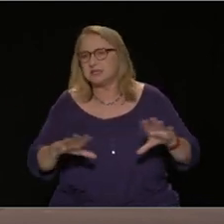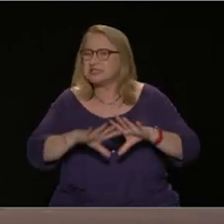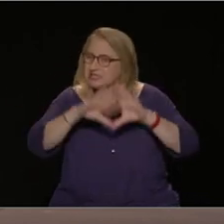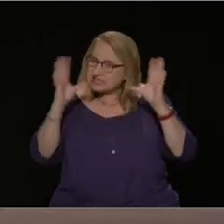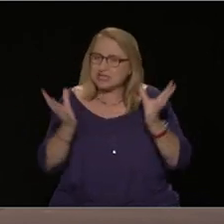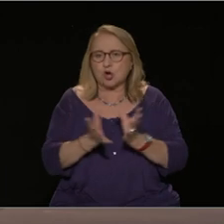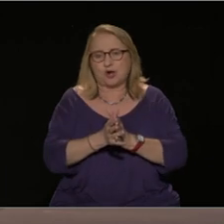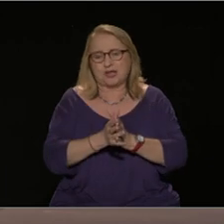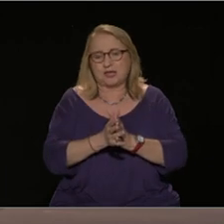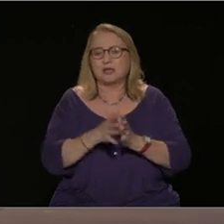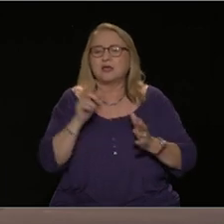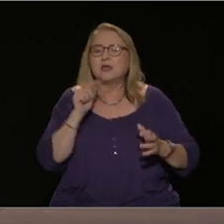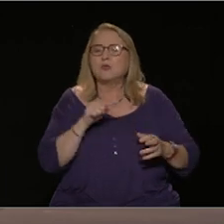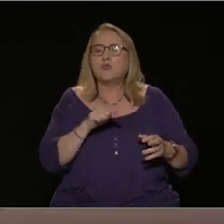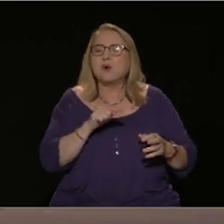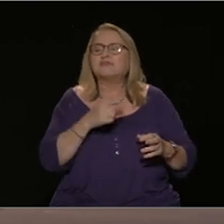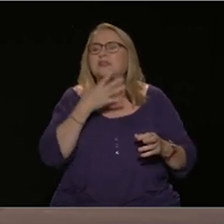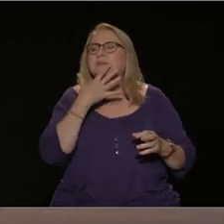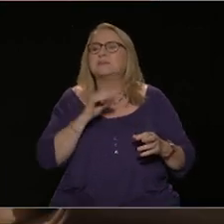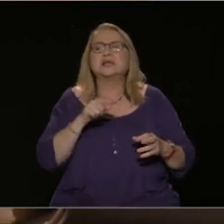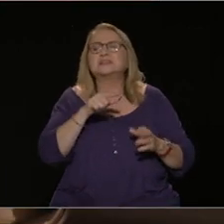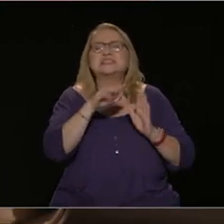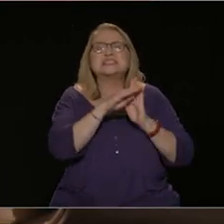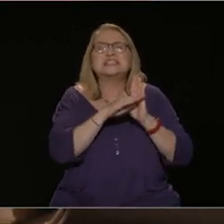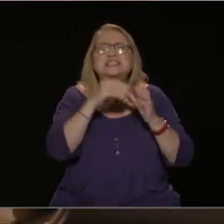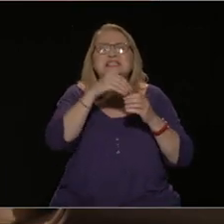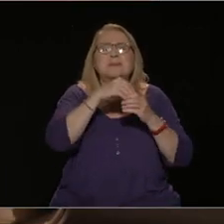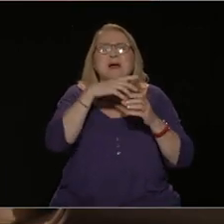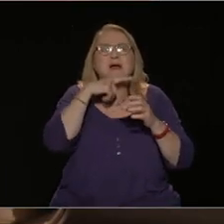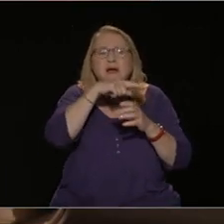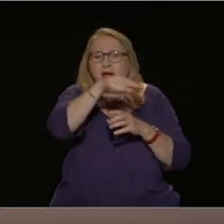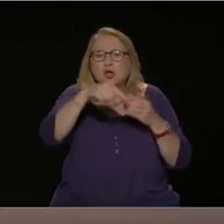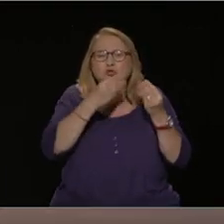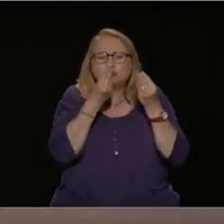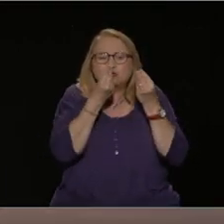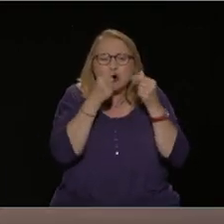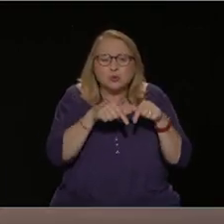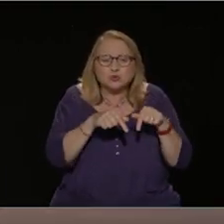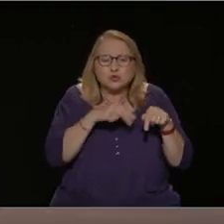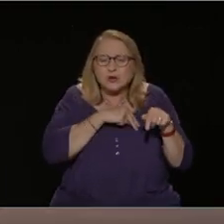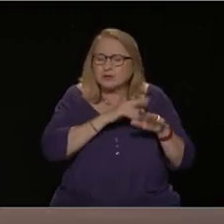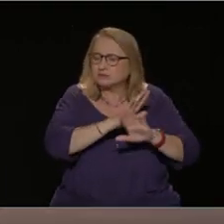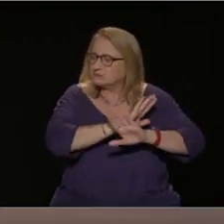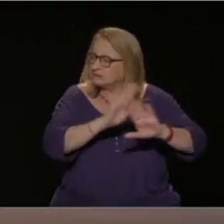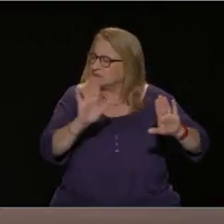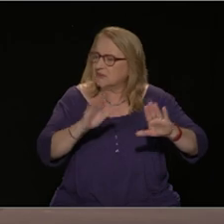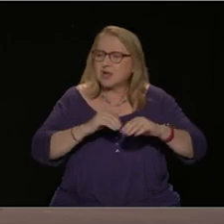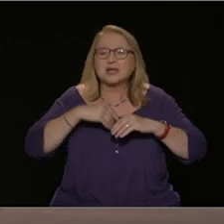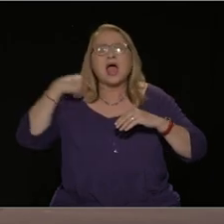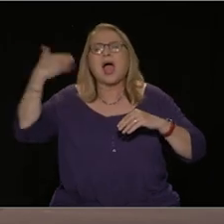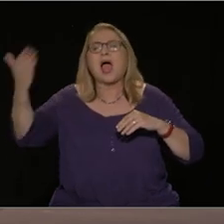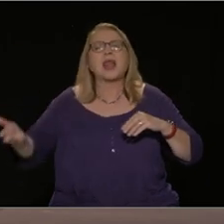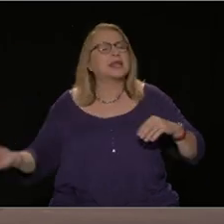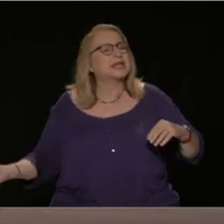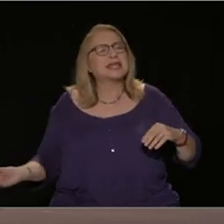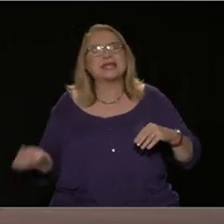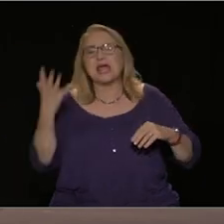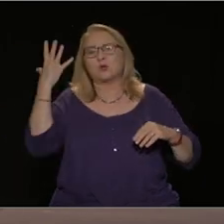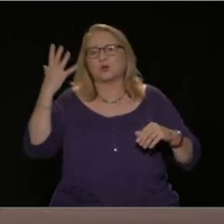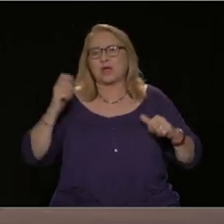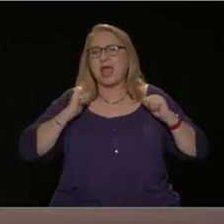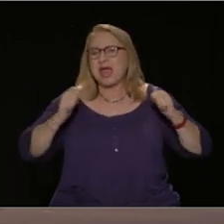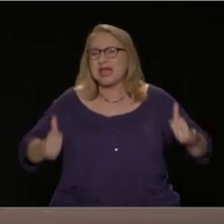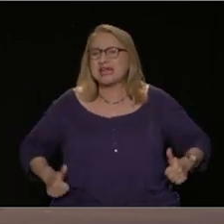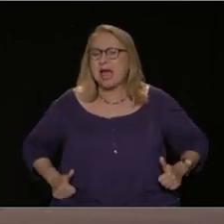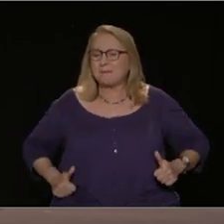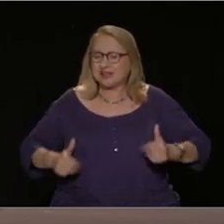έξω από το σύστημα, σε μία ταξική, ριζοσπαστική, αντικαπιταλιστική πολιτική, σε μία ρήξη με το ΝΑΤΟ